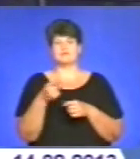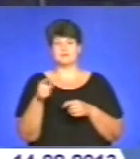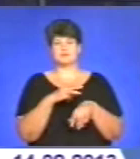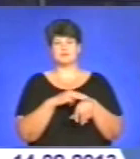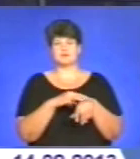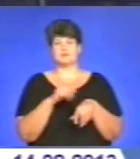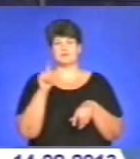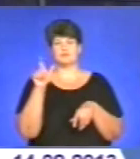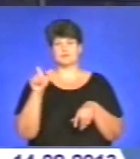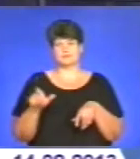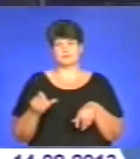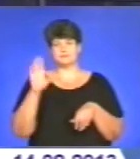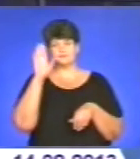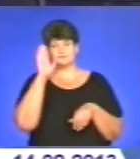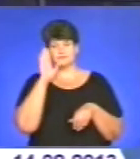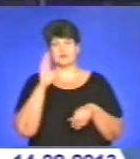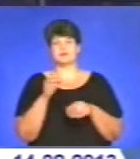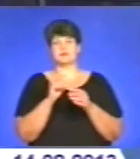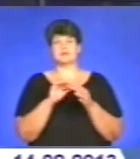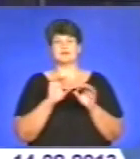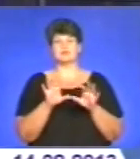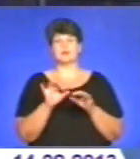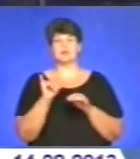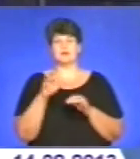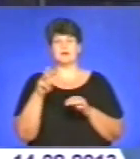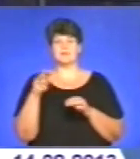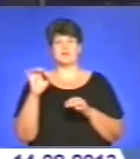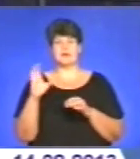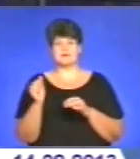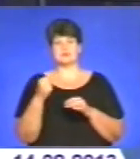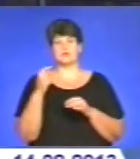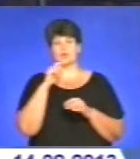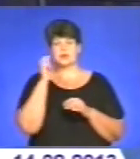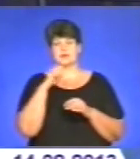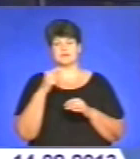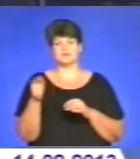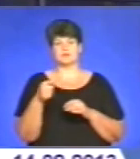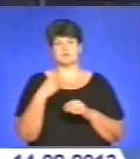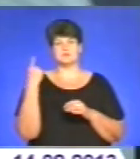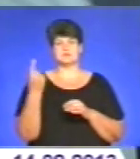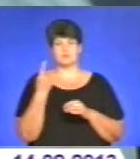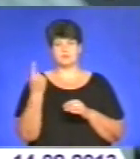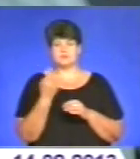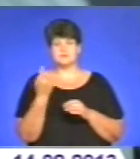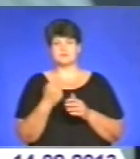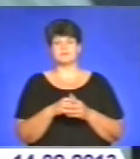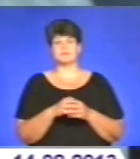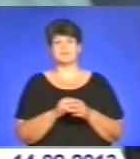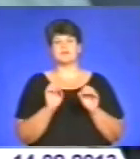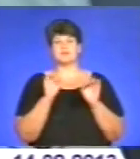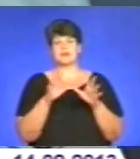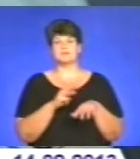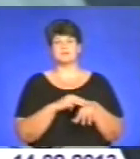обласного центру. Сюжет – сектори зв'язків з громадськістю УМВС України в Тернопільській області. Віддати